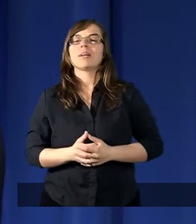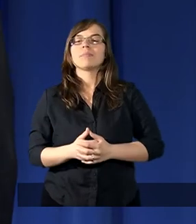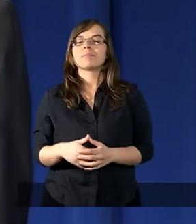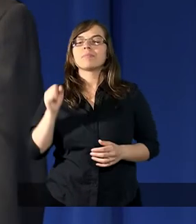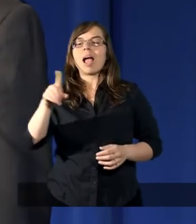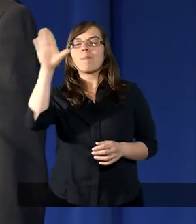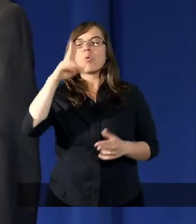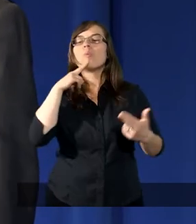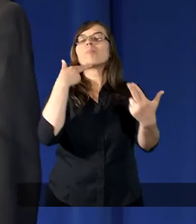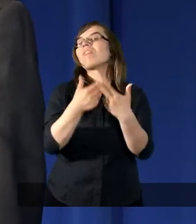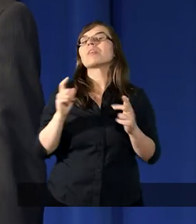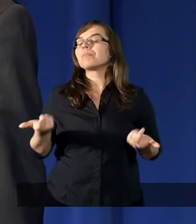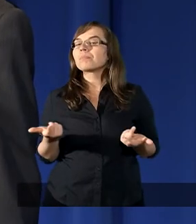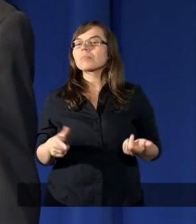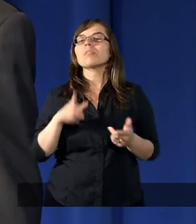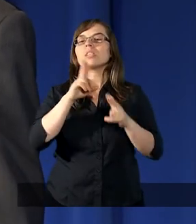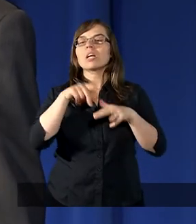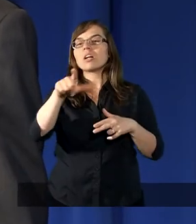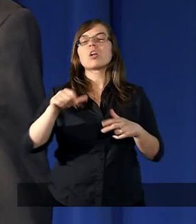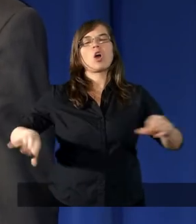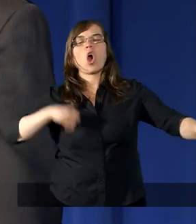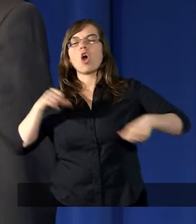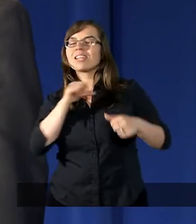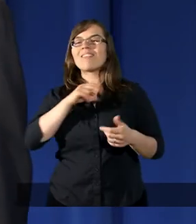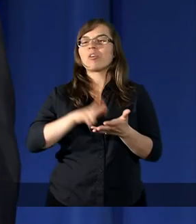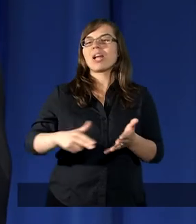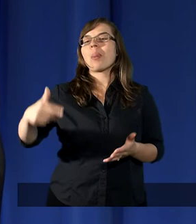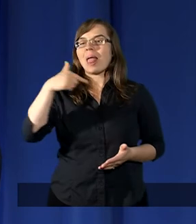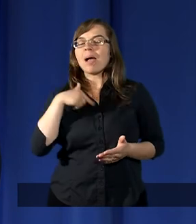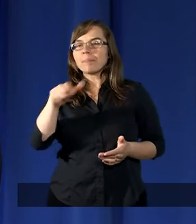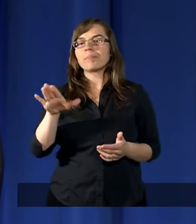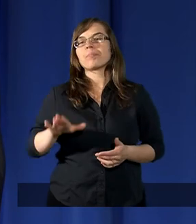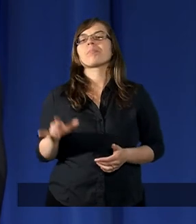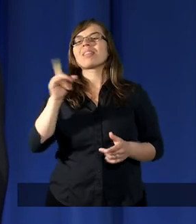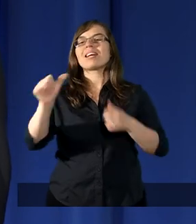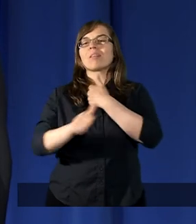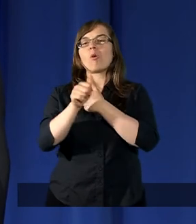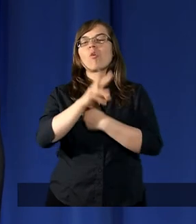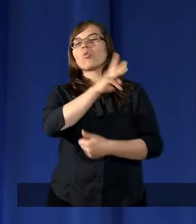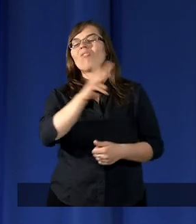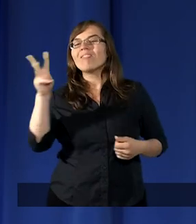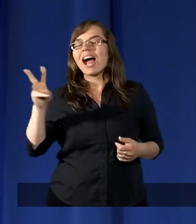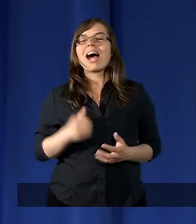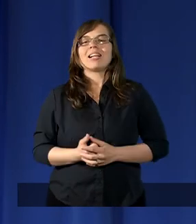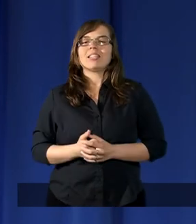A co Bóg powiedział? Lecz Pan rozgniewał się na mnie z powodu Was.